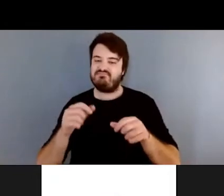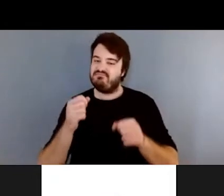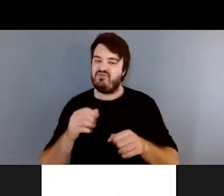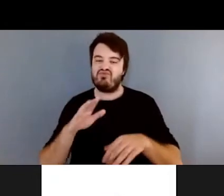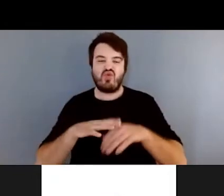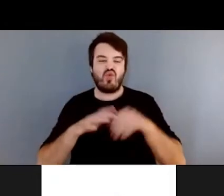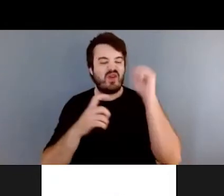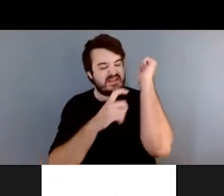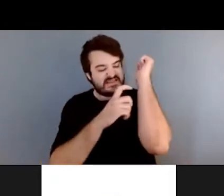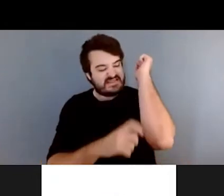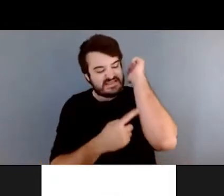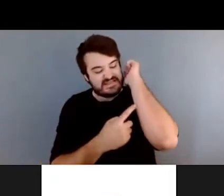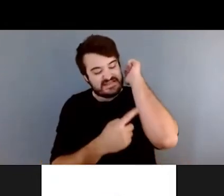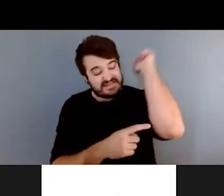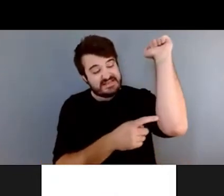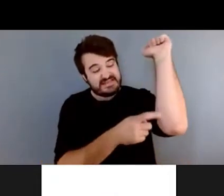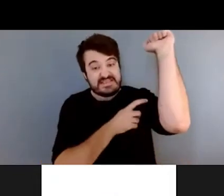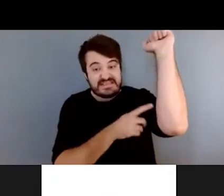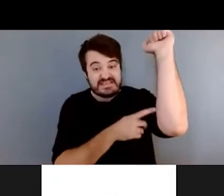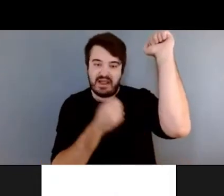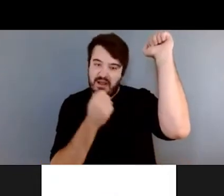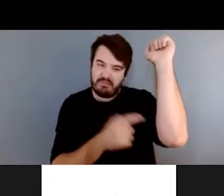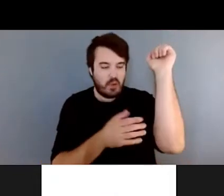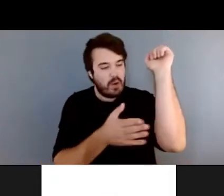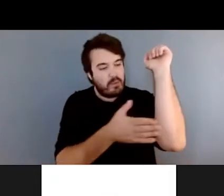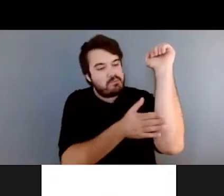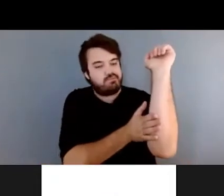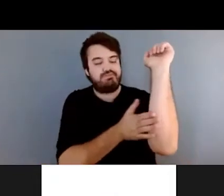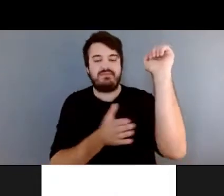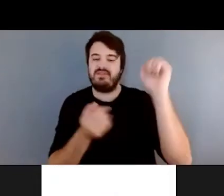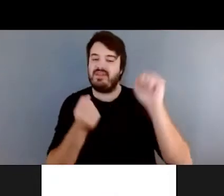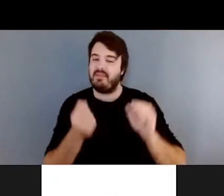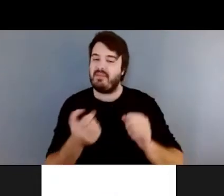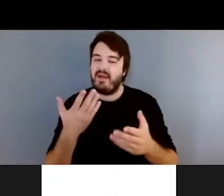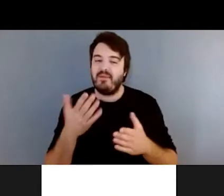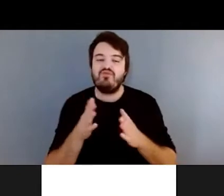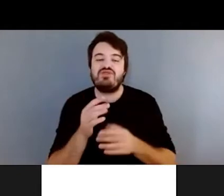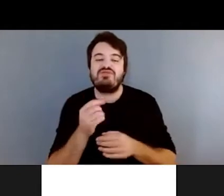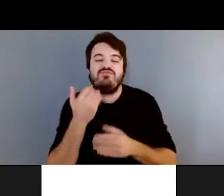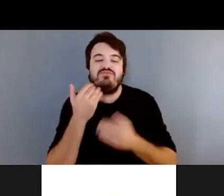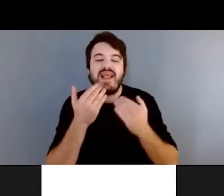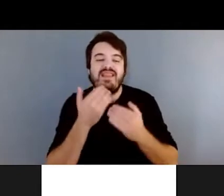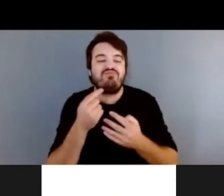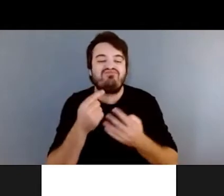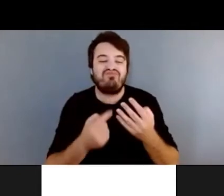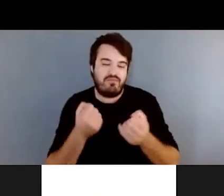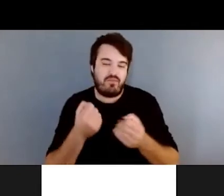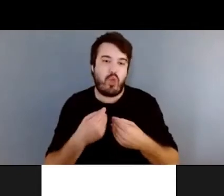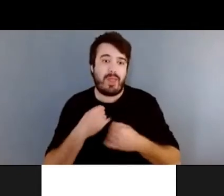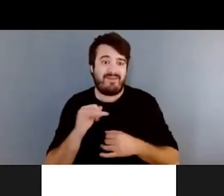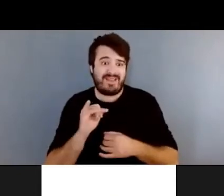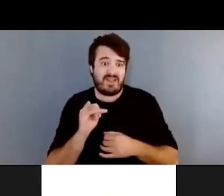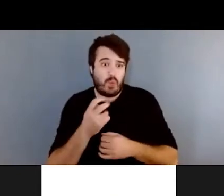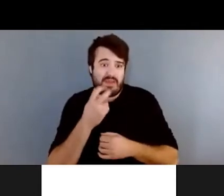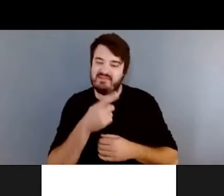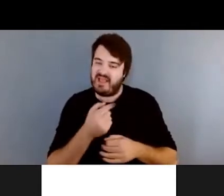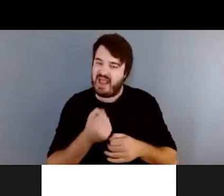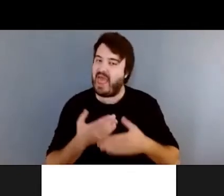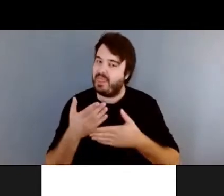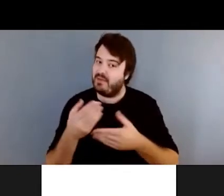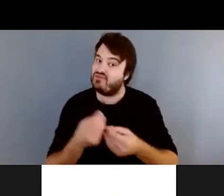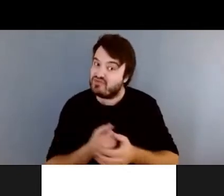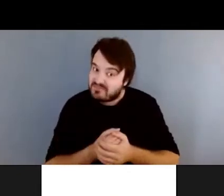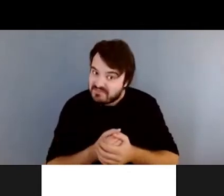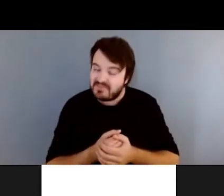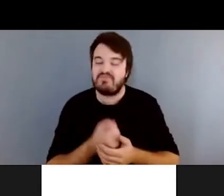des petits bobos qui pourraient s'infecter. Donc, on peut les utiliser